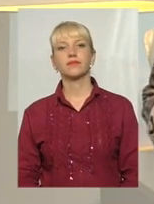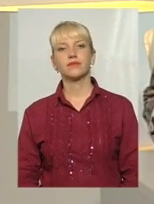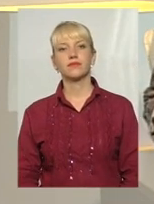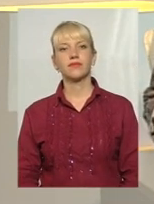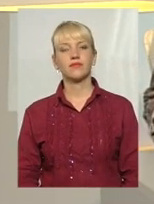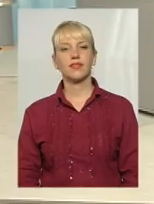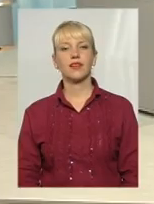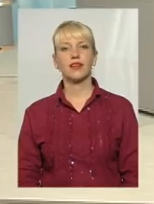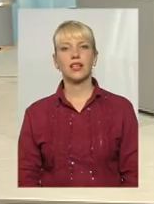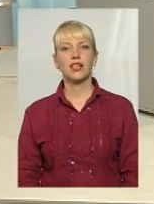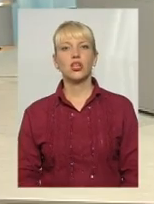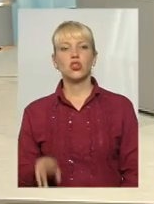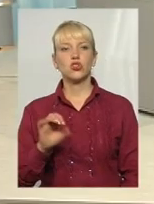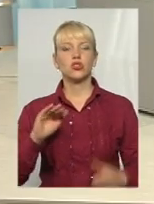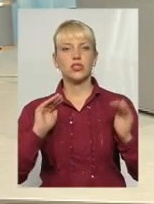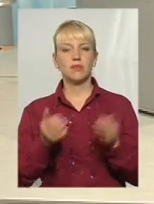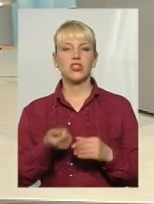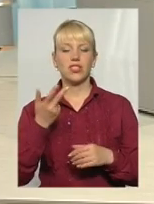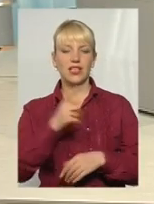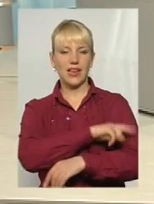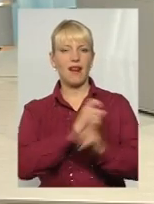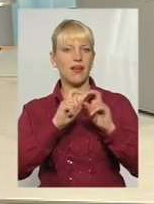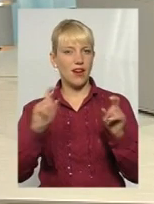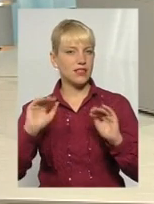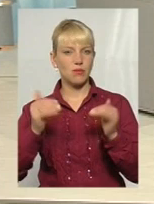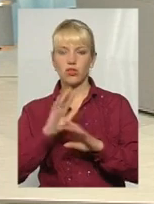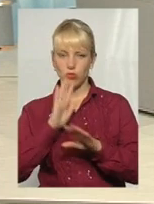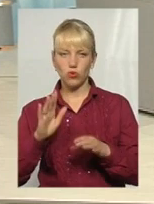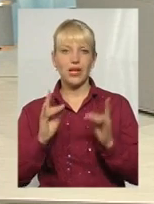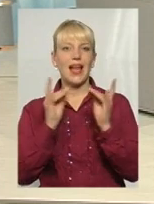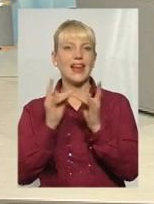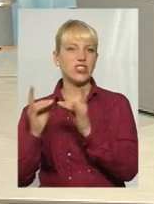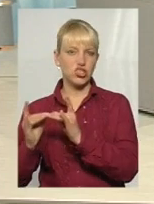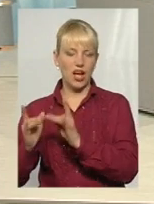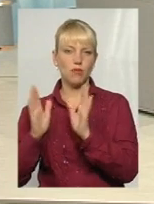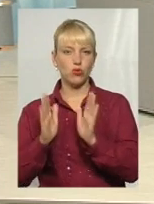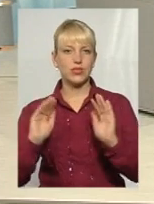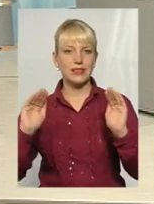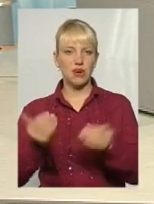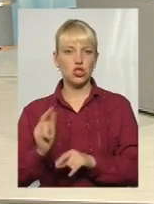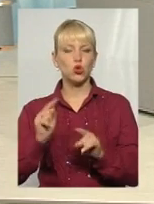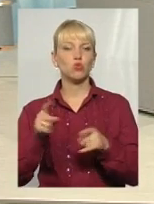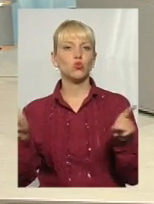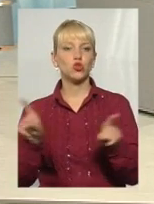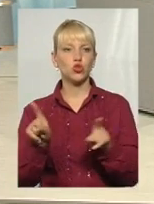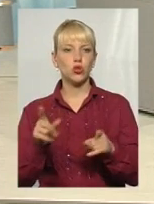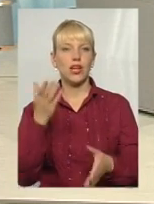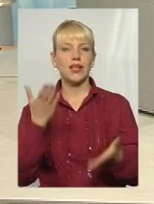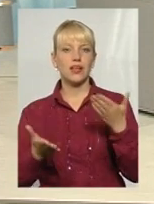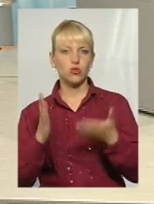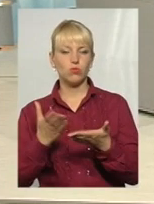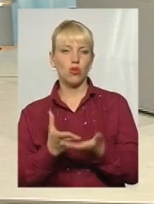Щодо кількість лікарень, вони не будуть зменшуватися. Ліжка будуть зменшуватися, тому що, якщо піде